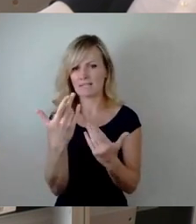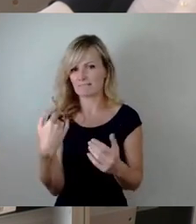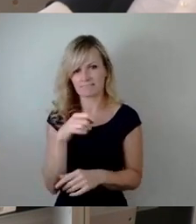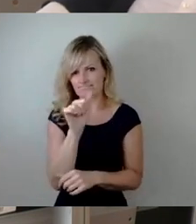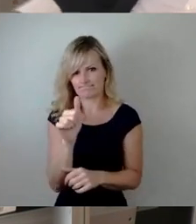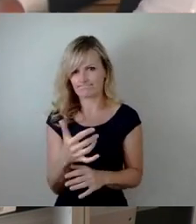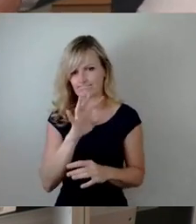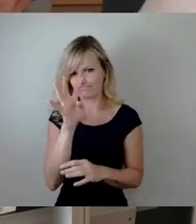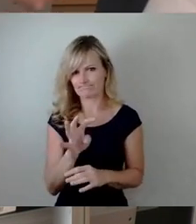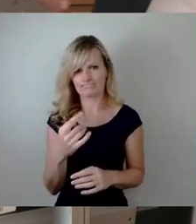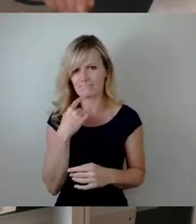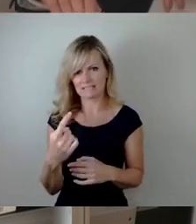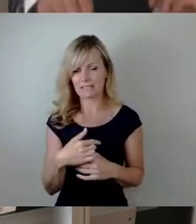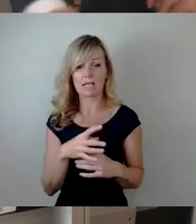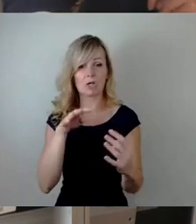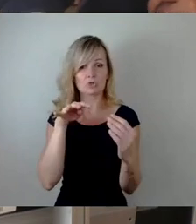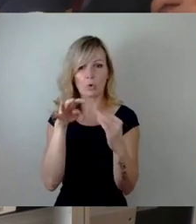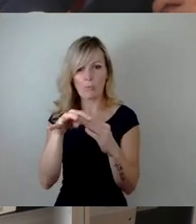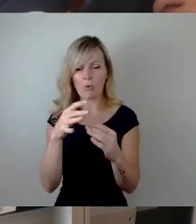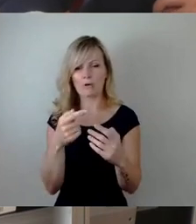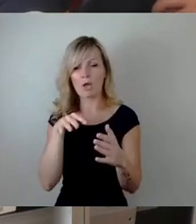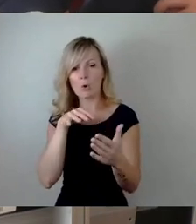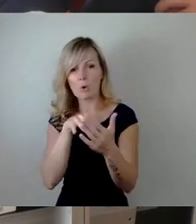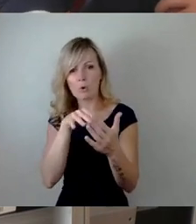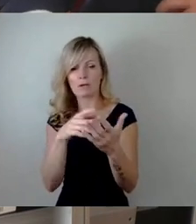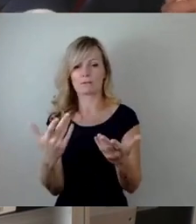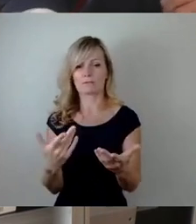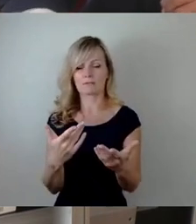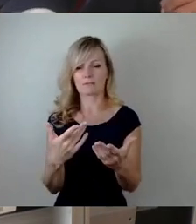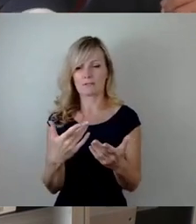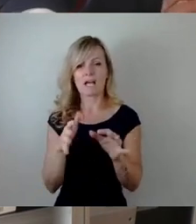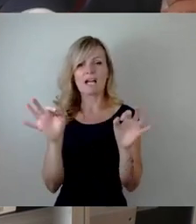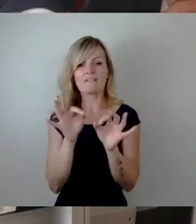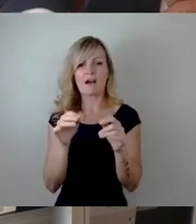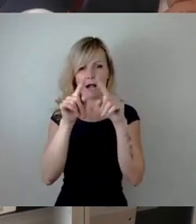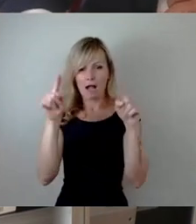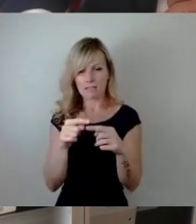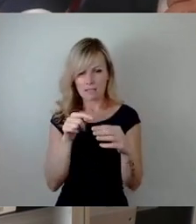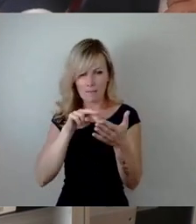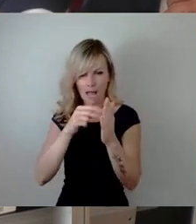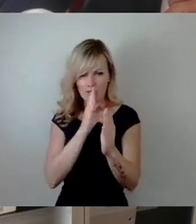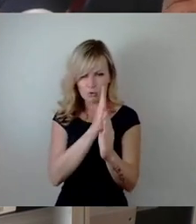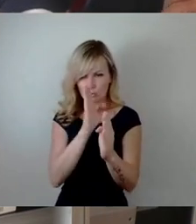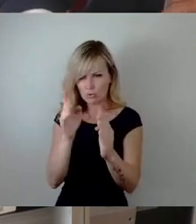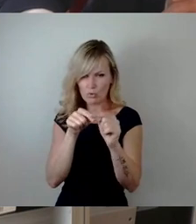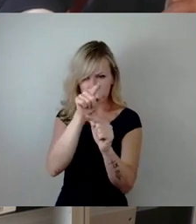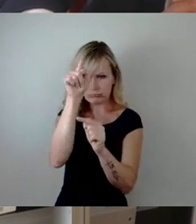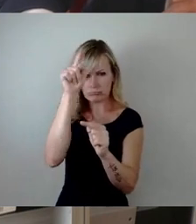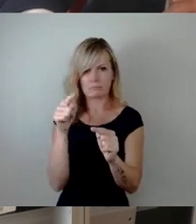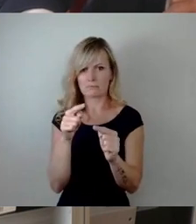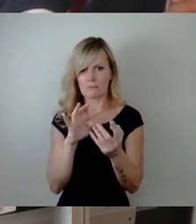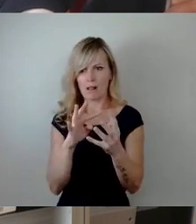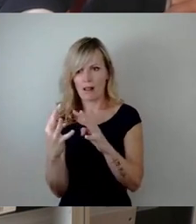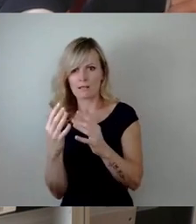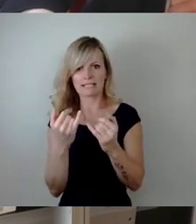Rückstau, nicht mehr gültige Gefahrenkarten und Beseitigung der